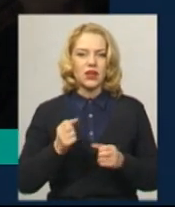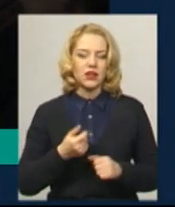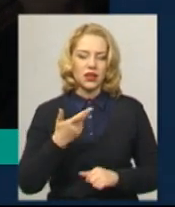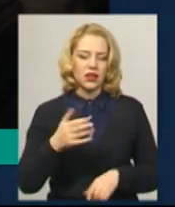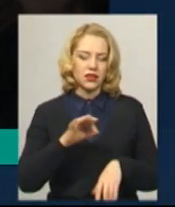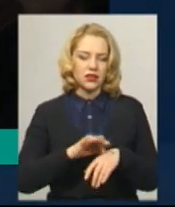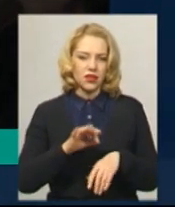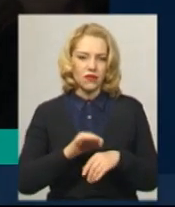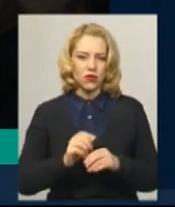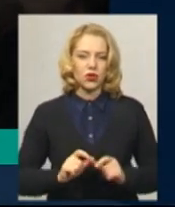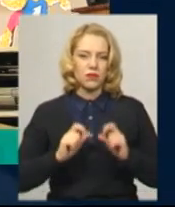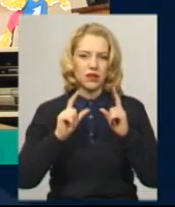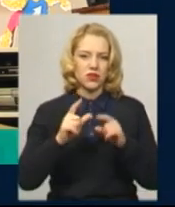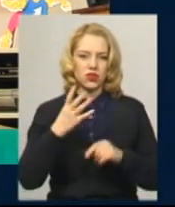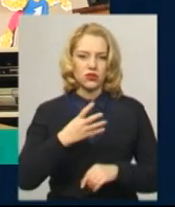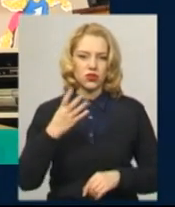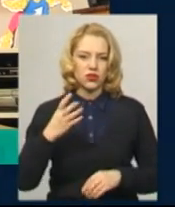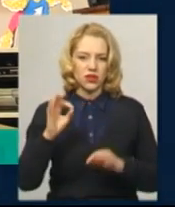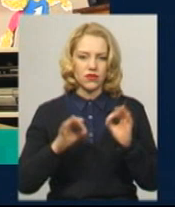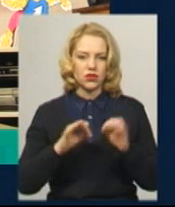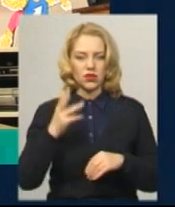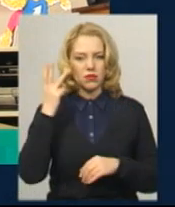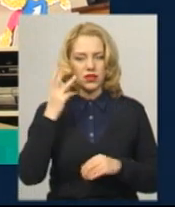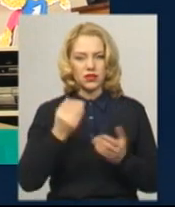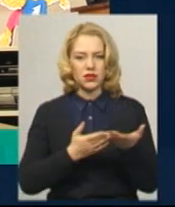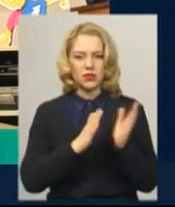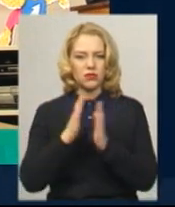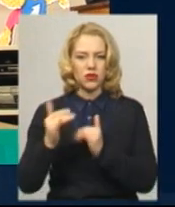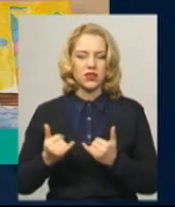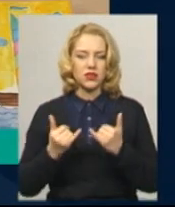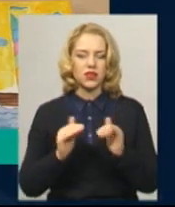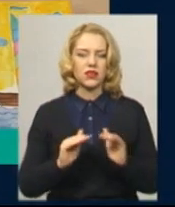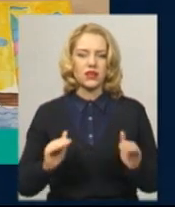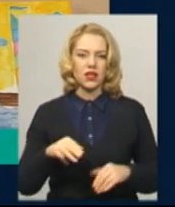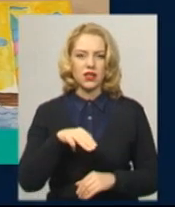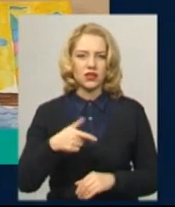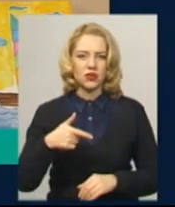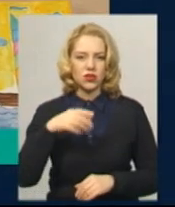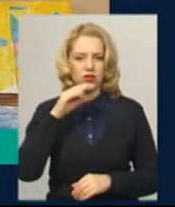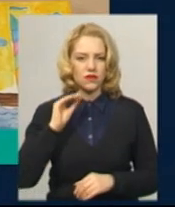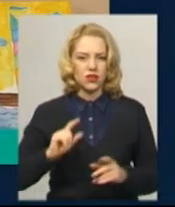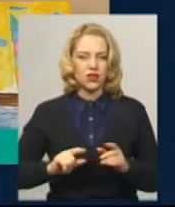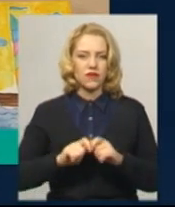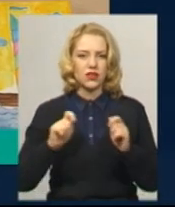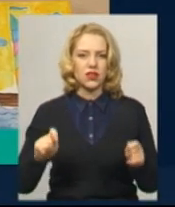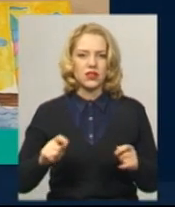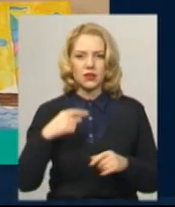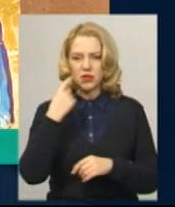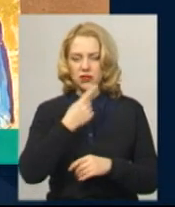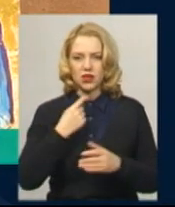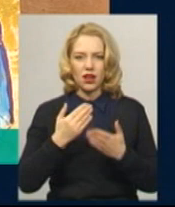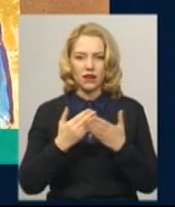пороговий рівень на 44%. У Хмельницькій бібліотеці для дітей імені Тараса Шевченка відкрилася персональна виставка робіт 19